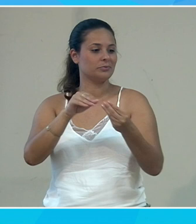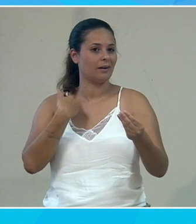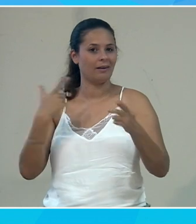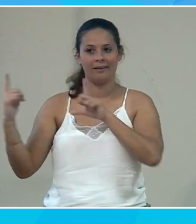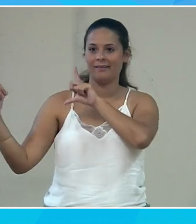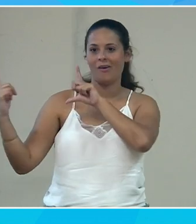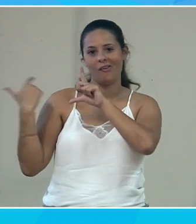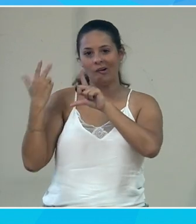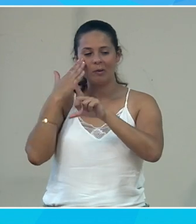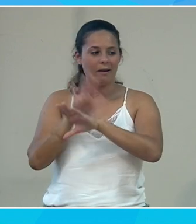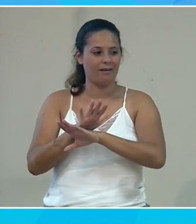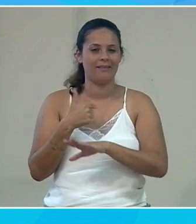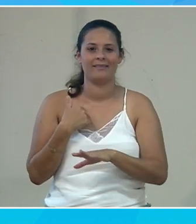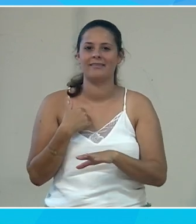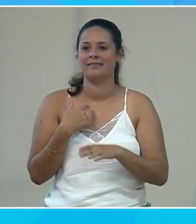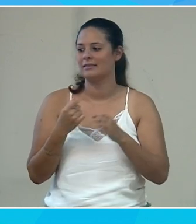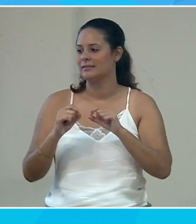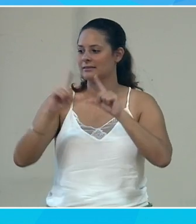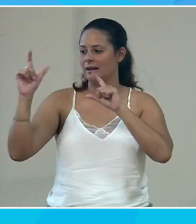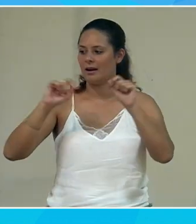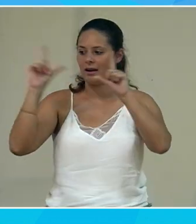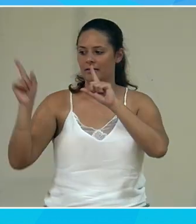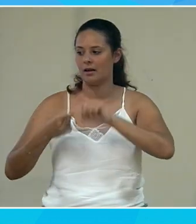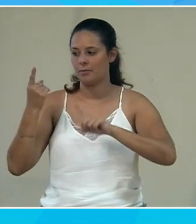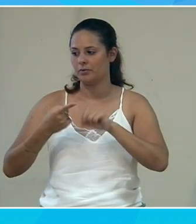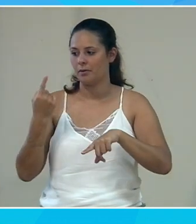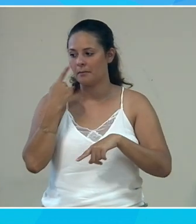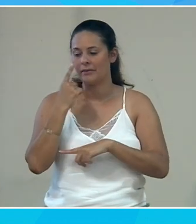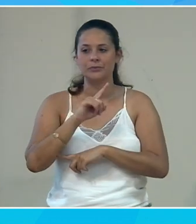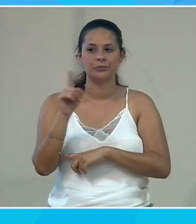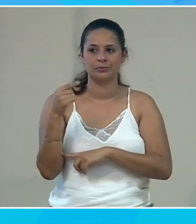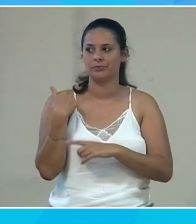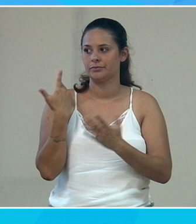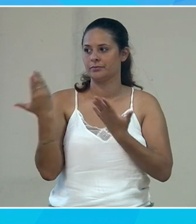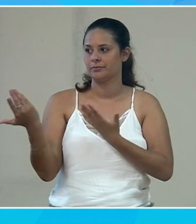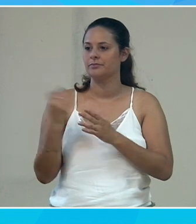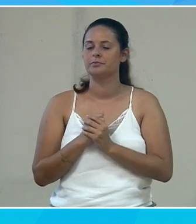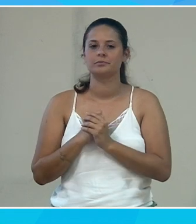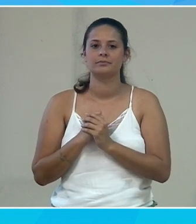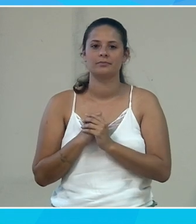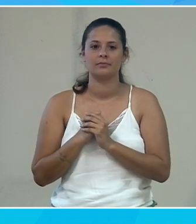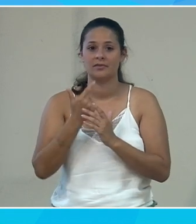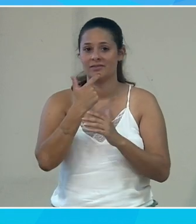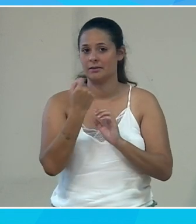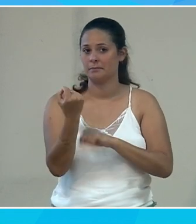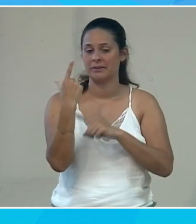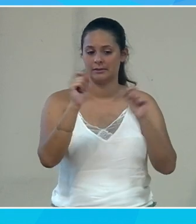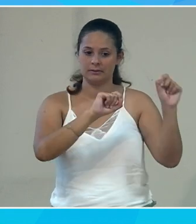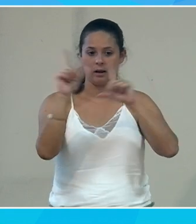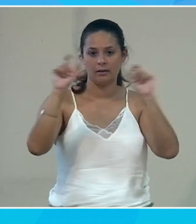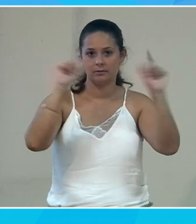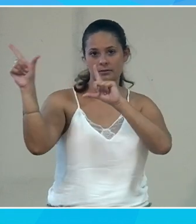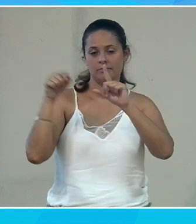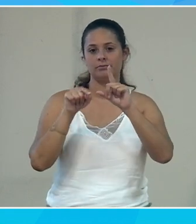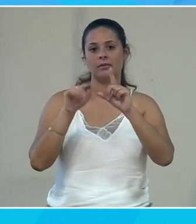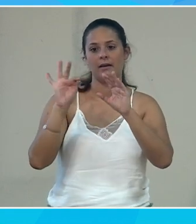proportions, parce que ça, c'était le slide important. Excusez-moi, je ne savais pas que vous ne le voyez pas. Donc, c'est ça, les proportions dont je